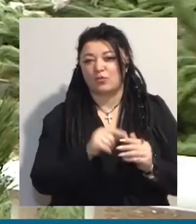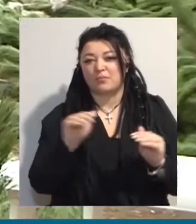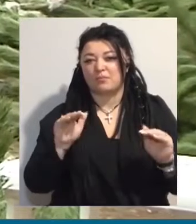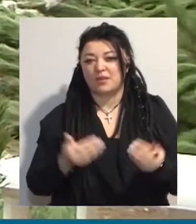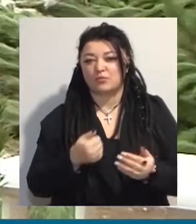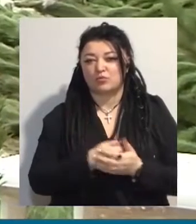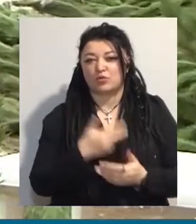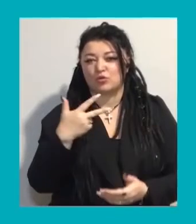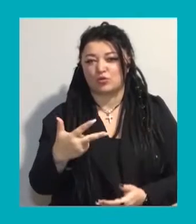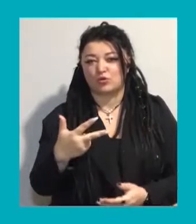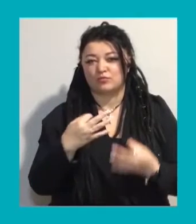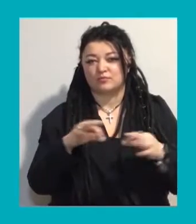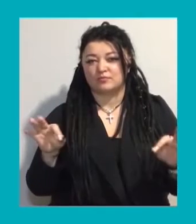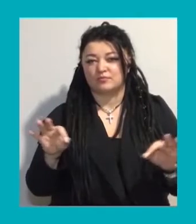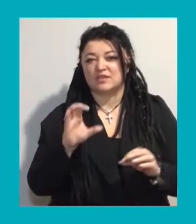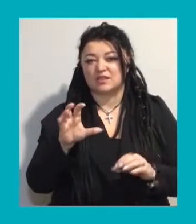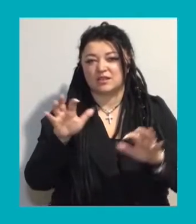з з'ятьем.